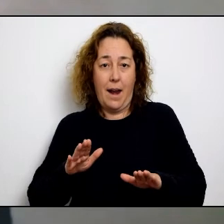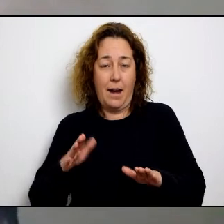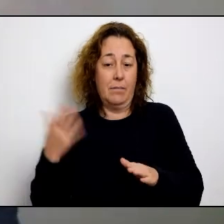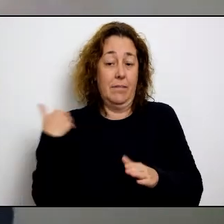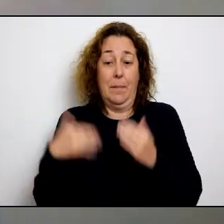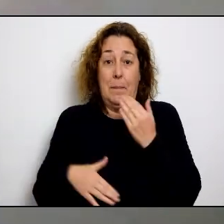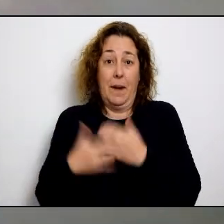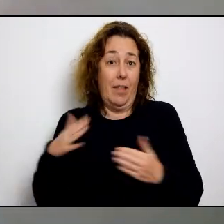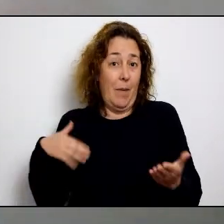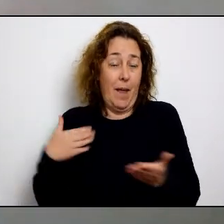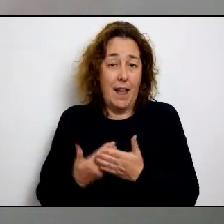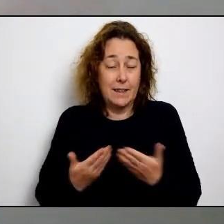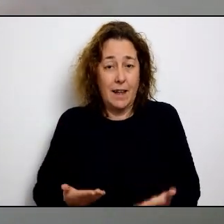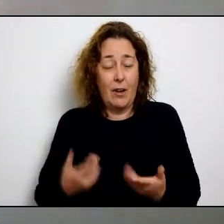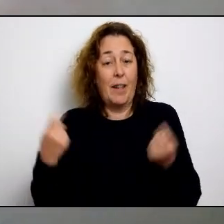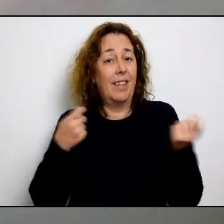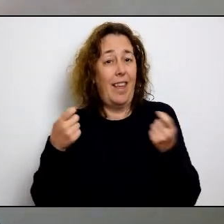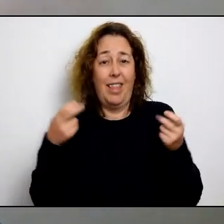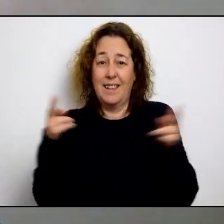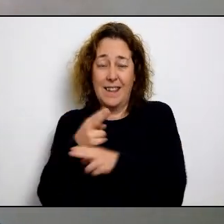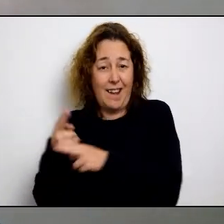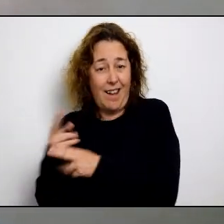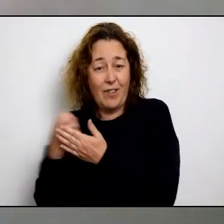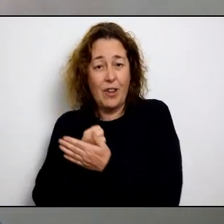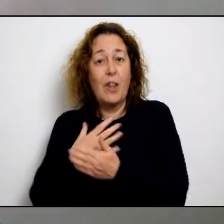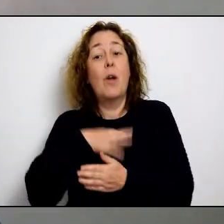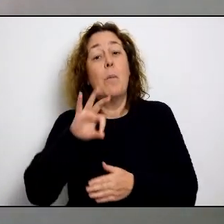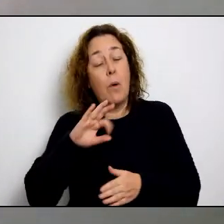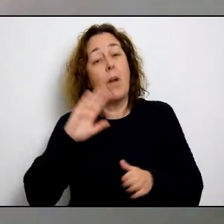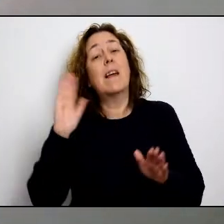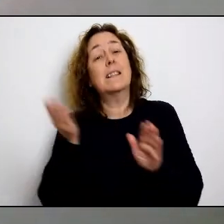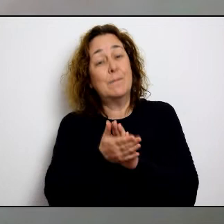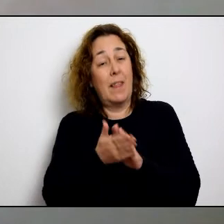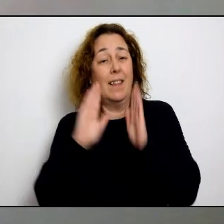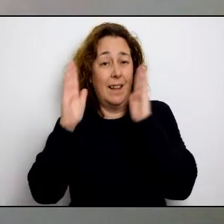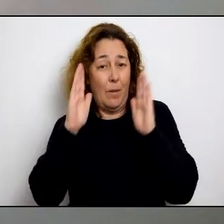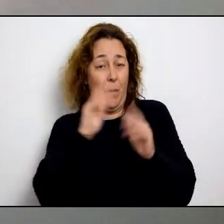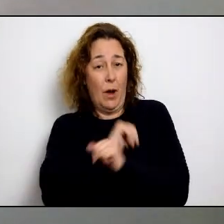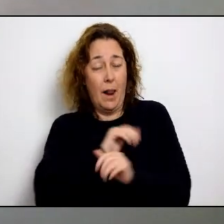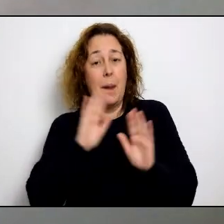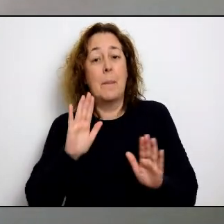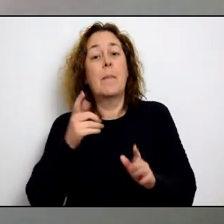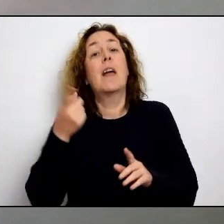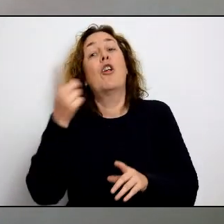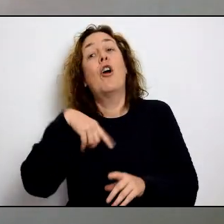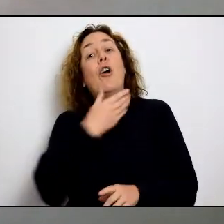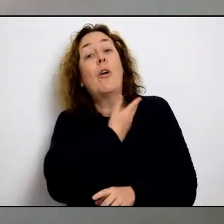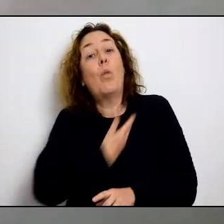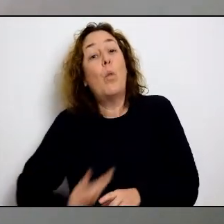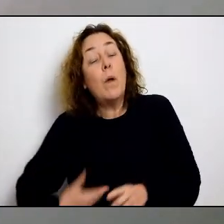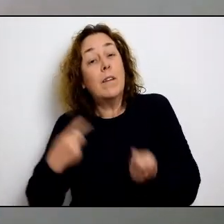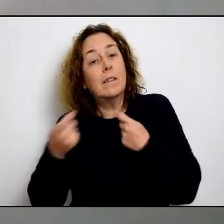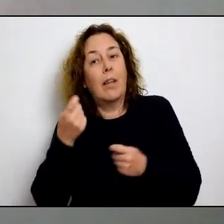per poder denegociar les condicions de lloguer. L'activitat comercial està aturada des del principi d'estat d'alarma les activitats comercials que